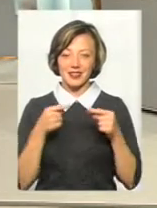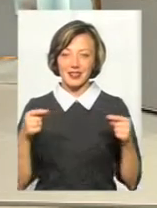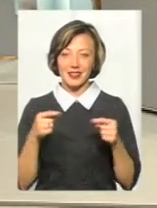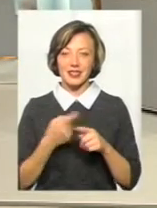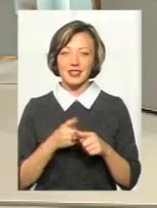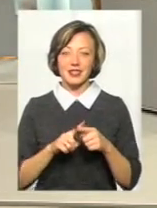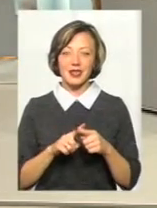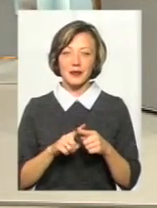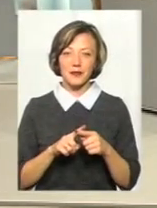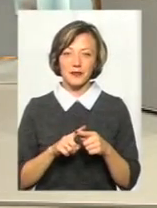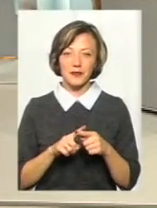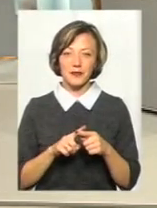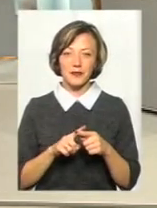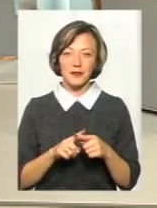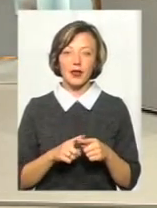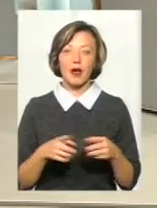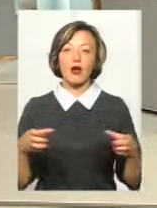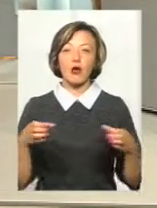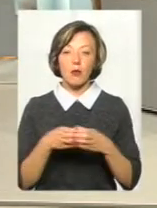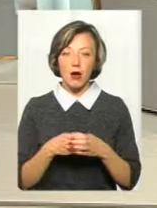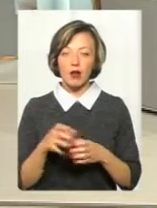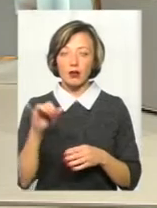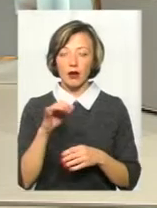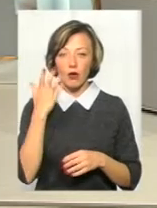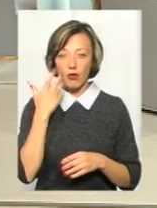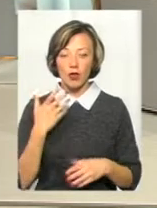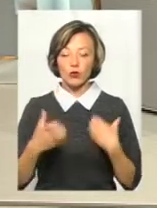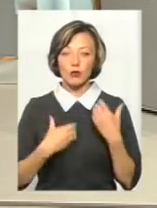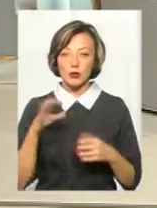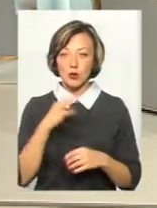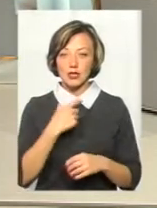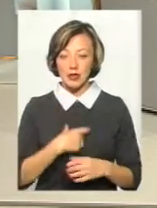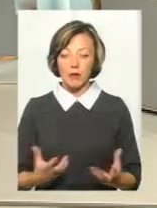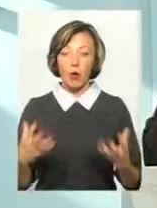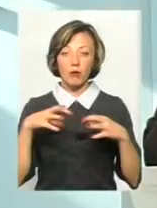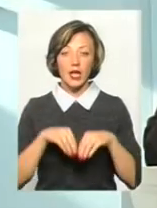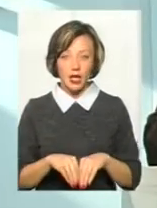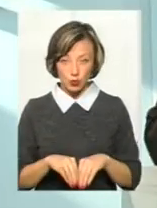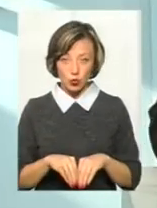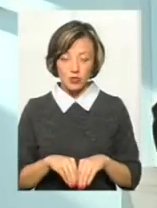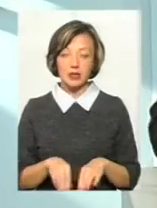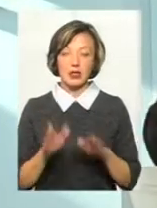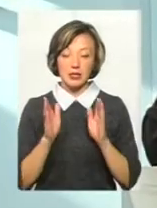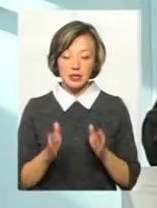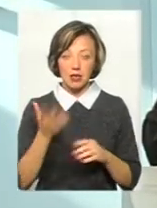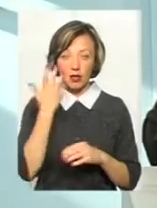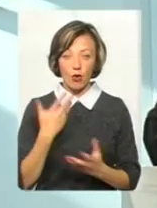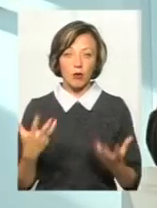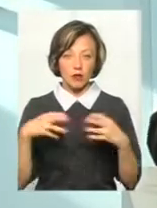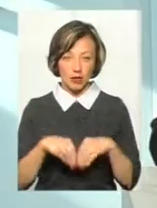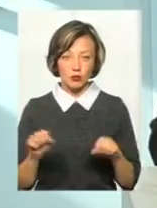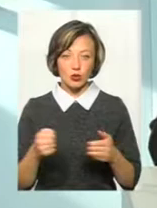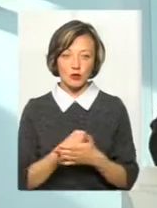це громада, коли турбується про себе, об'єднується. І тільки об'єднавшись можна